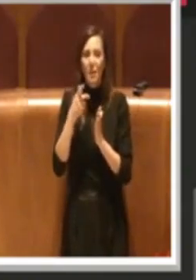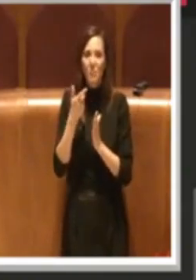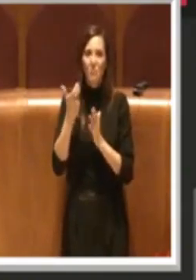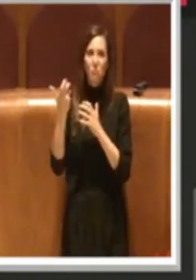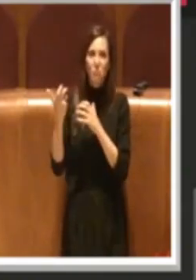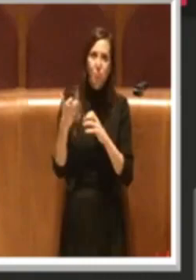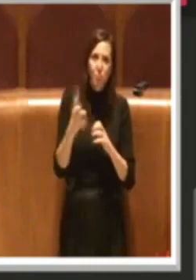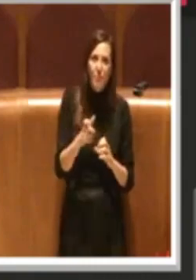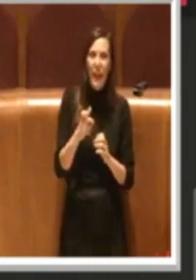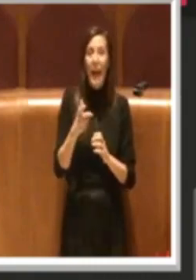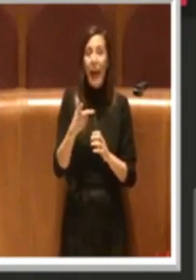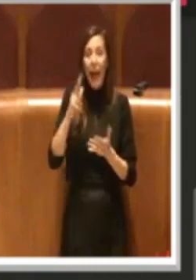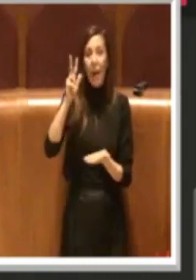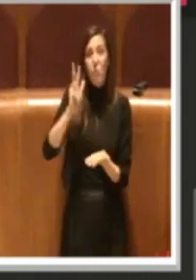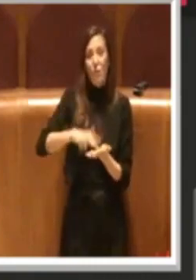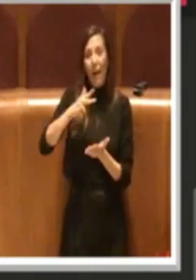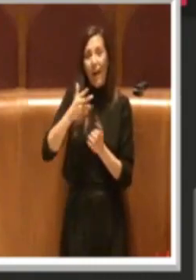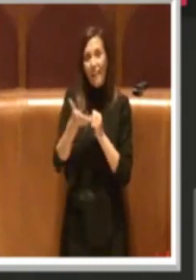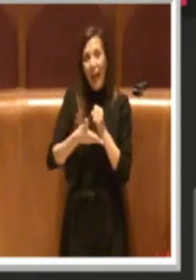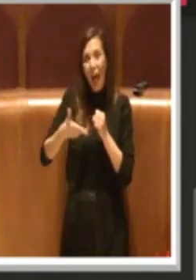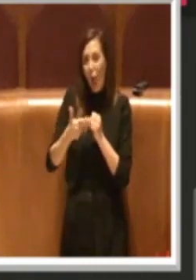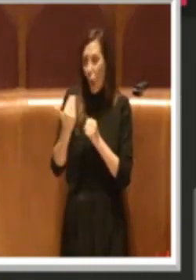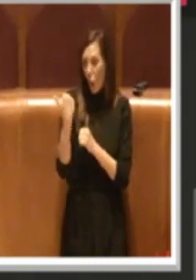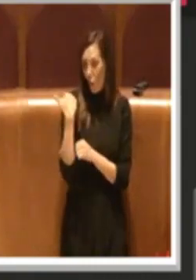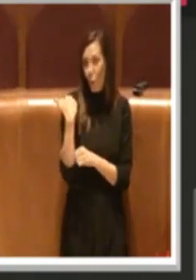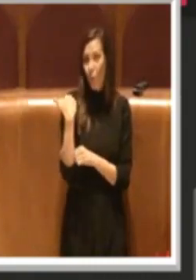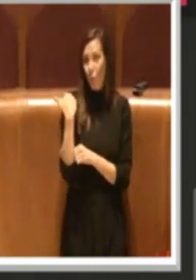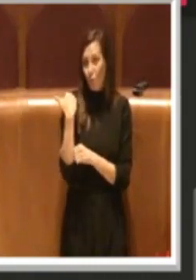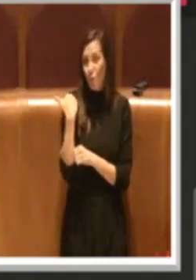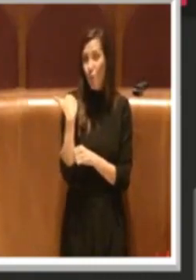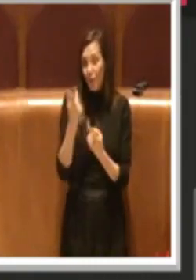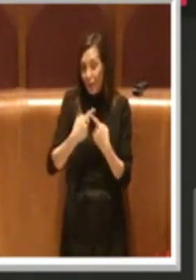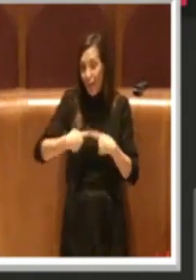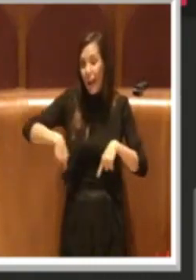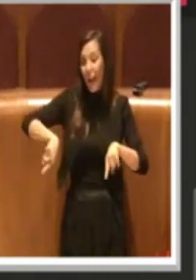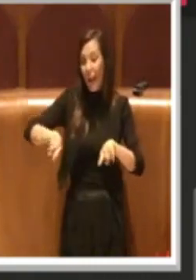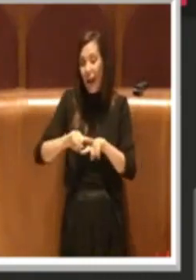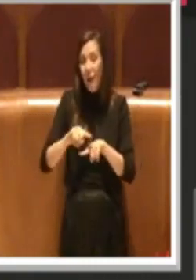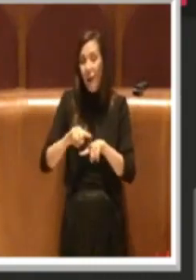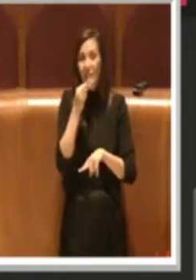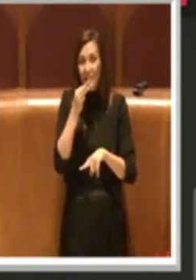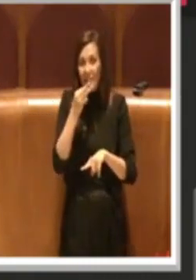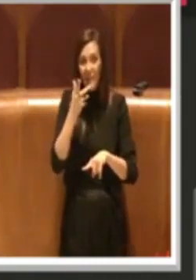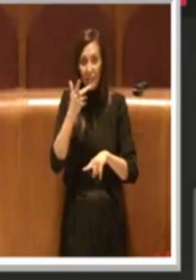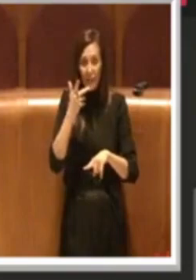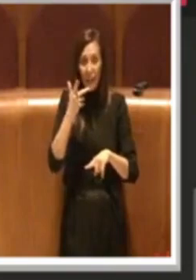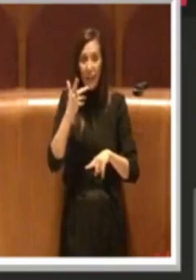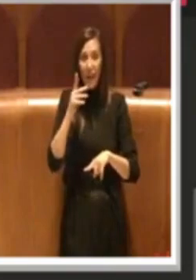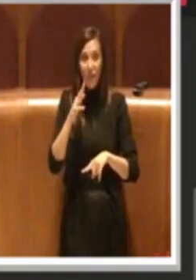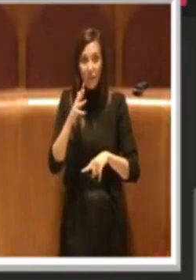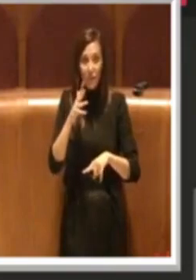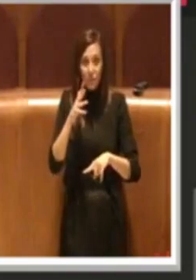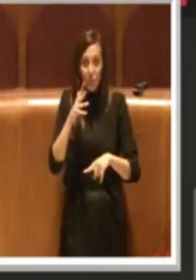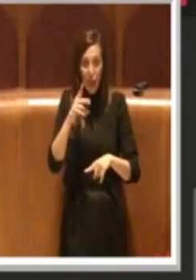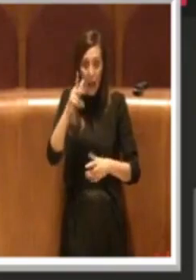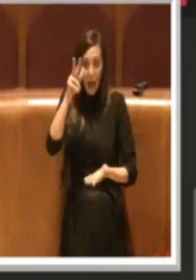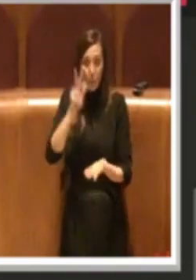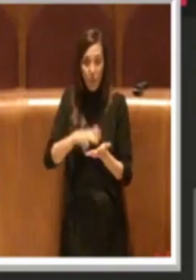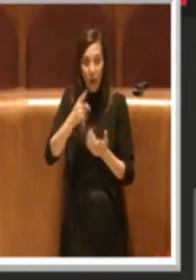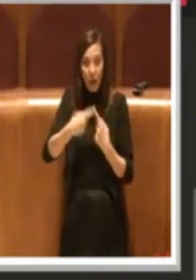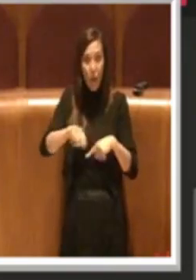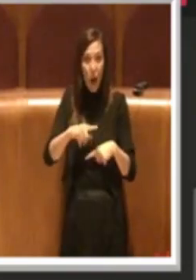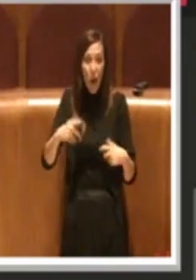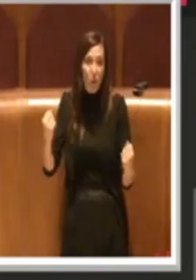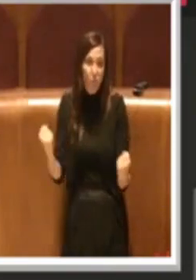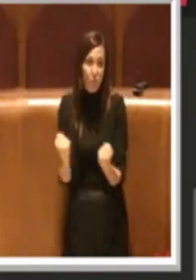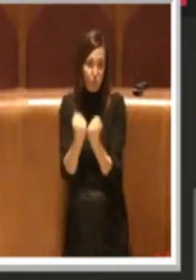a luglio dall'Aula fosse in contrasto con quanto appena approvato dall'Aula. Ma in